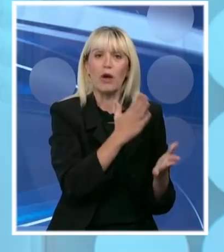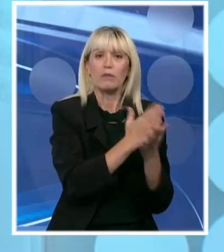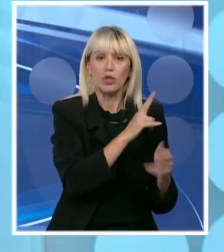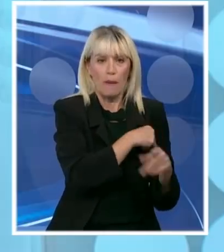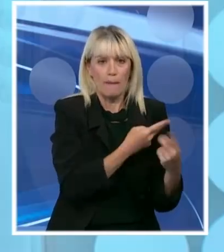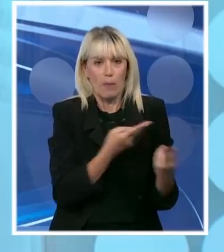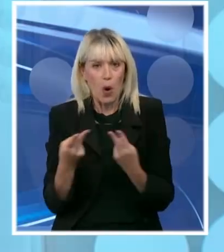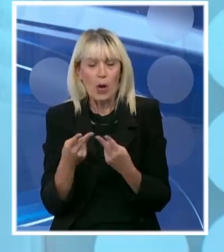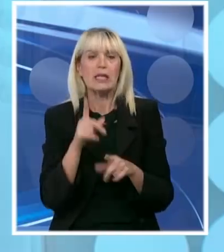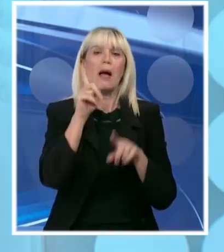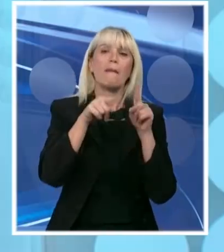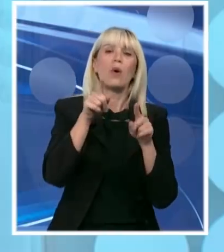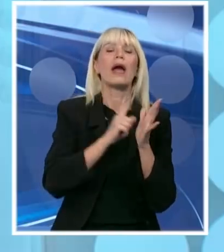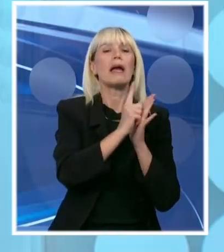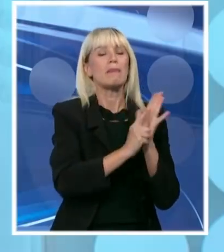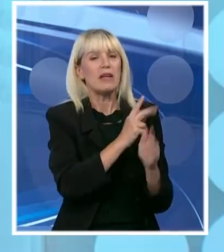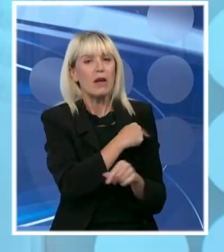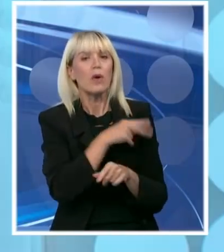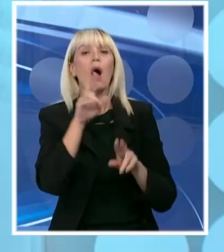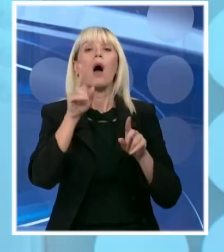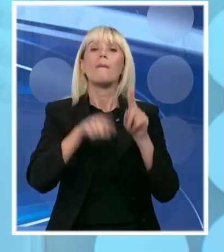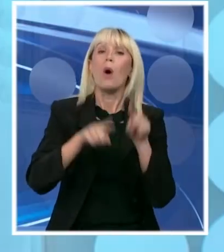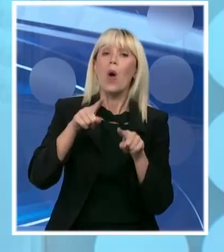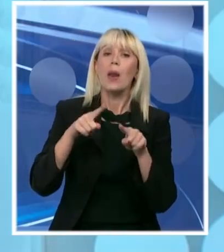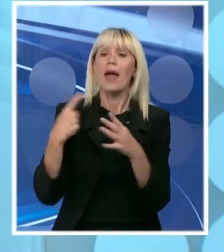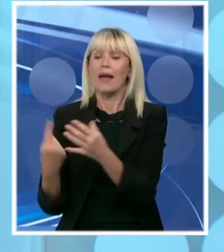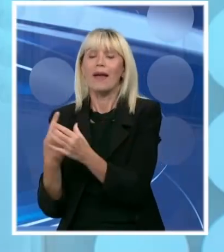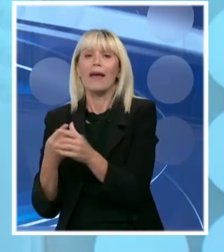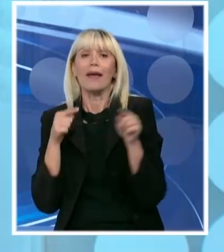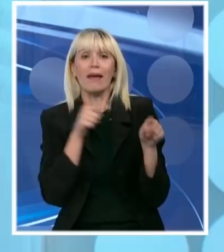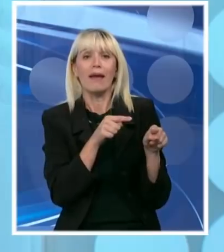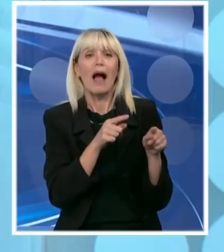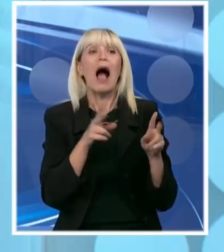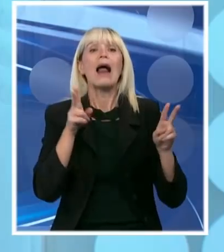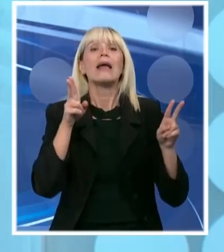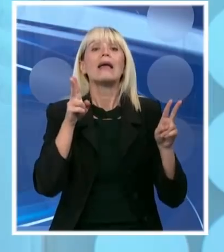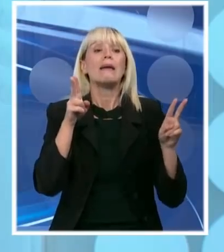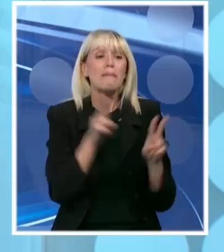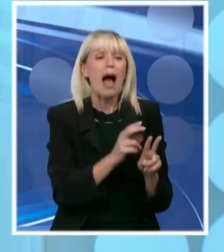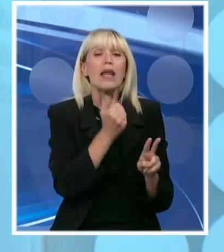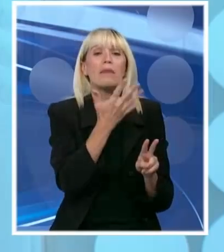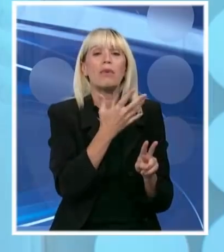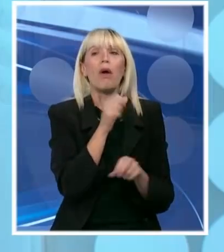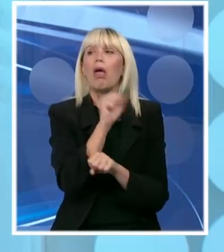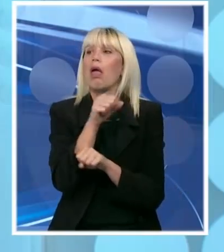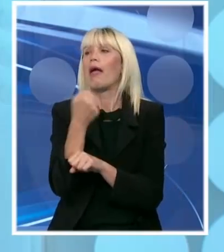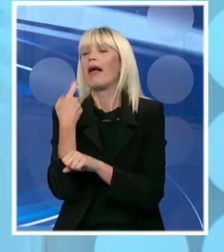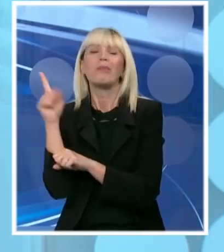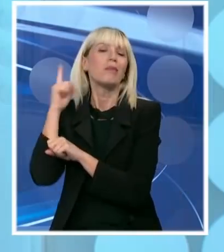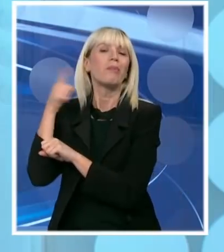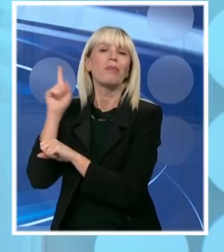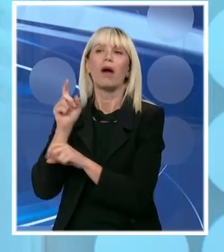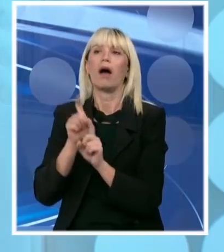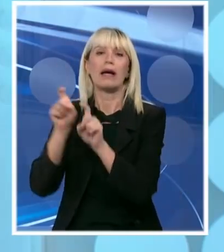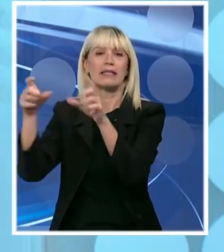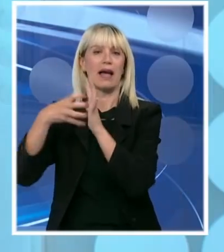će otići u arenu, neki će otići u kućnu izolaciju, ali minimalan broj njih će biti nepažljiv i moći će da zarazi nekog drugog. Da nismo